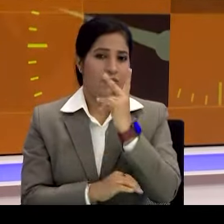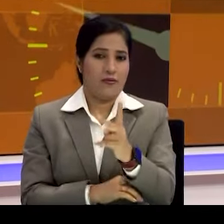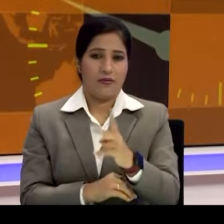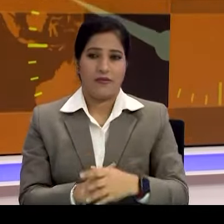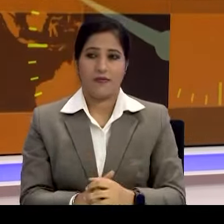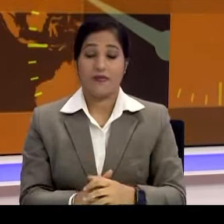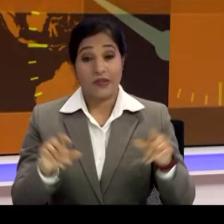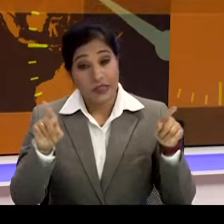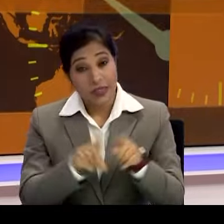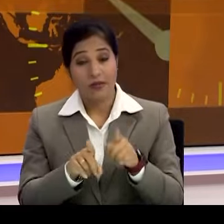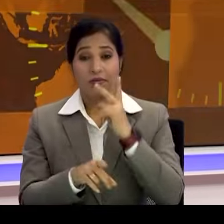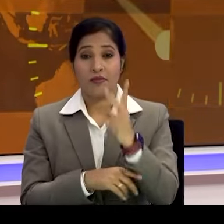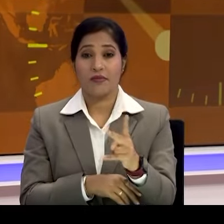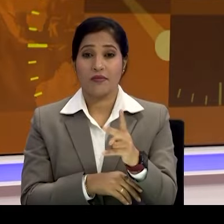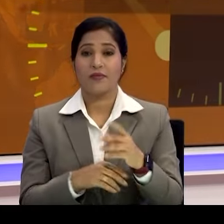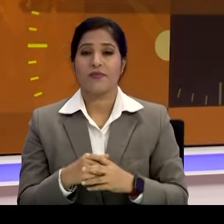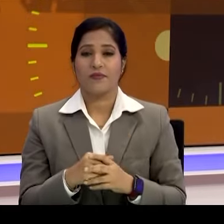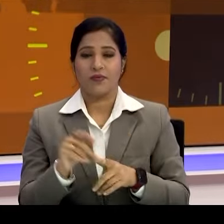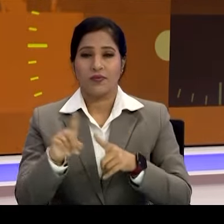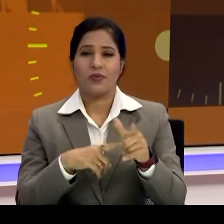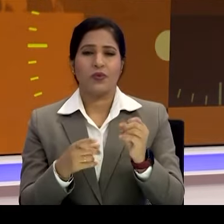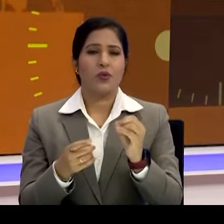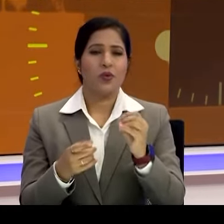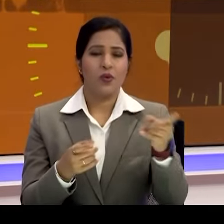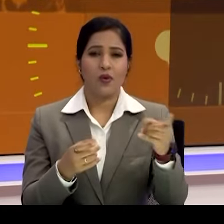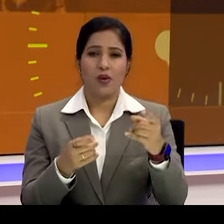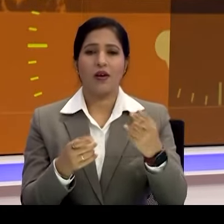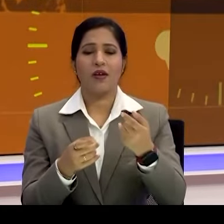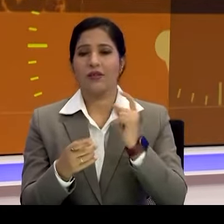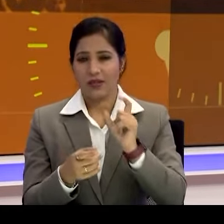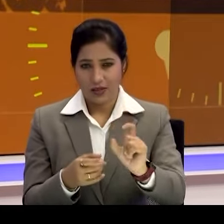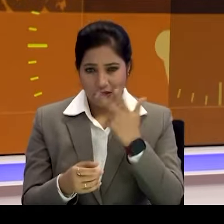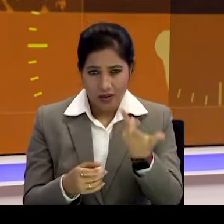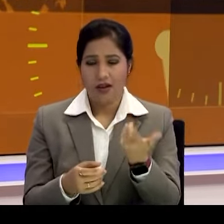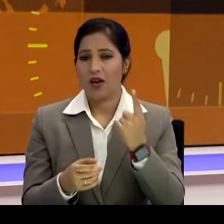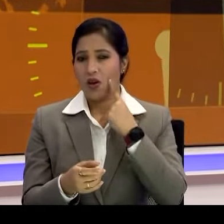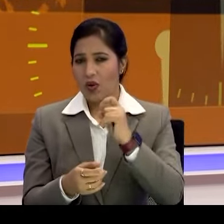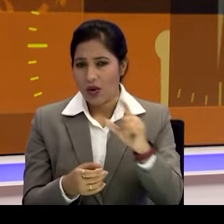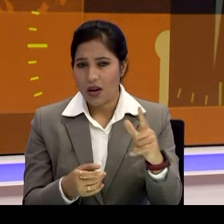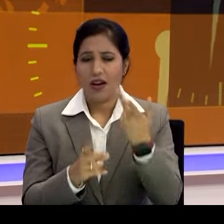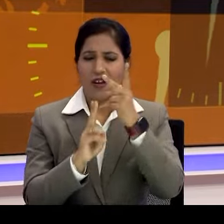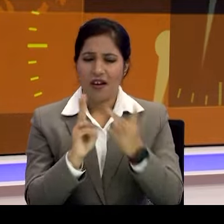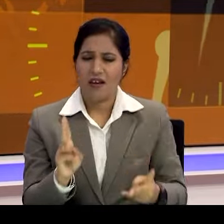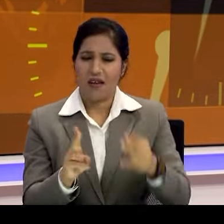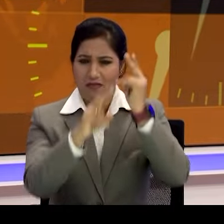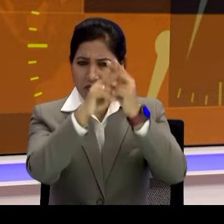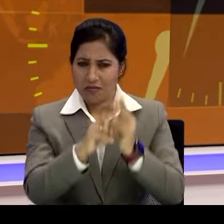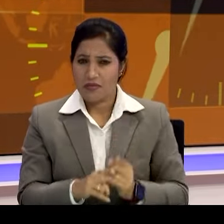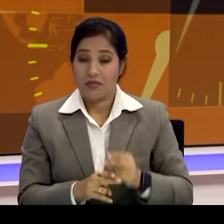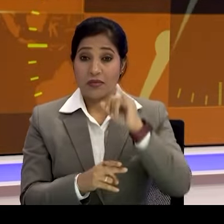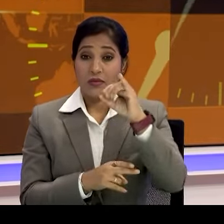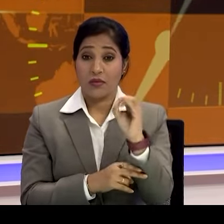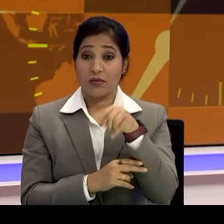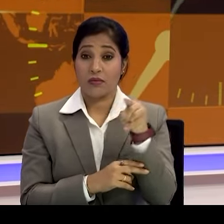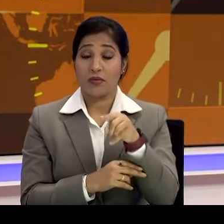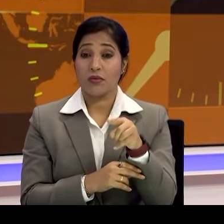same is the case with barley, gram, lentil, mustard and safflower 60%